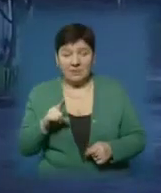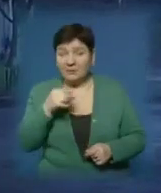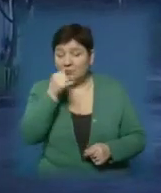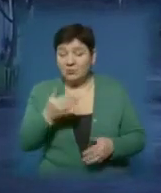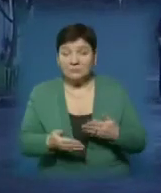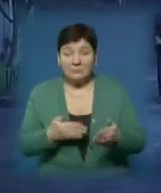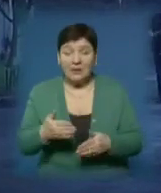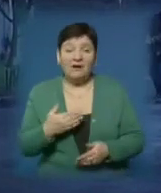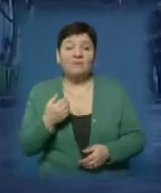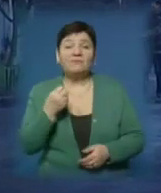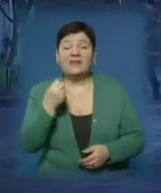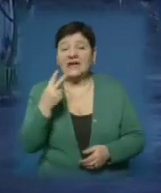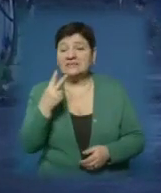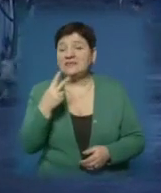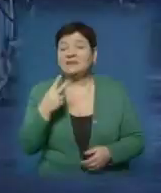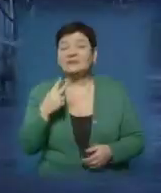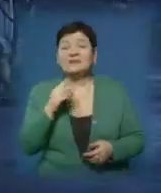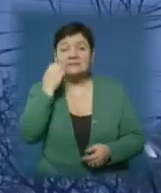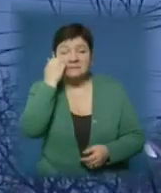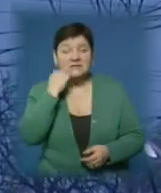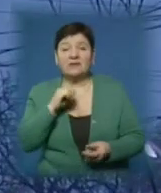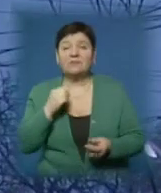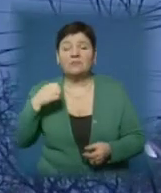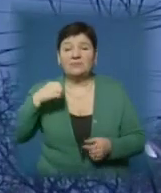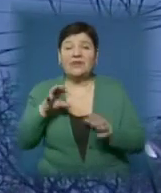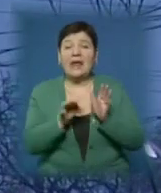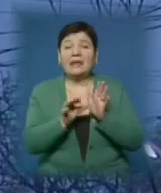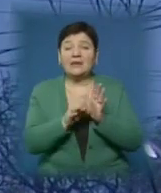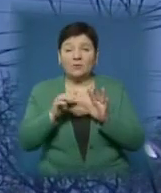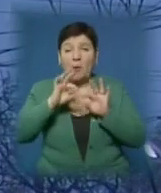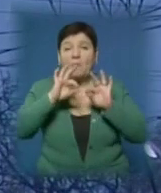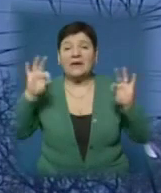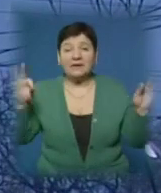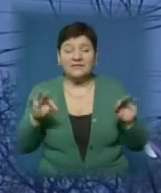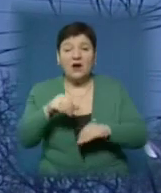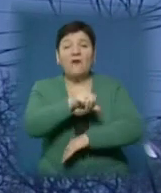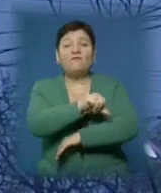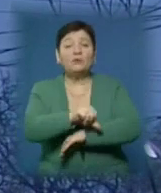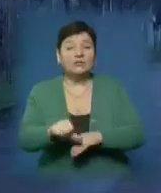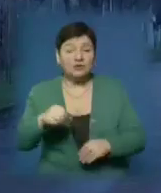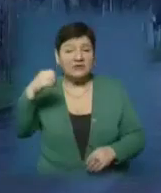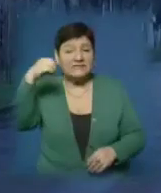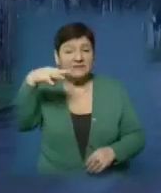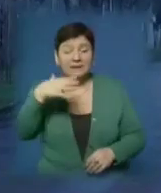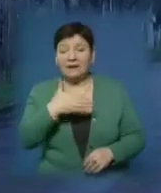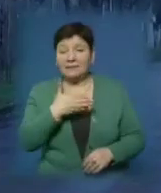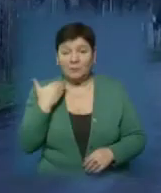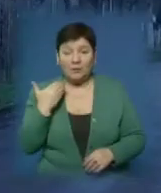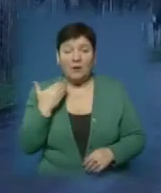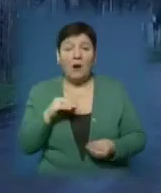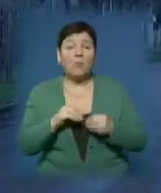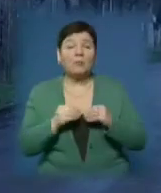2012-му спеціалісти замінили стару лінію електропередач на нову. Однак вуличного освітлення на Чкалово не було.